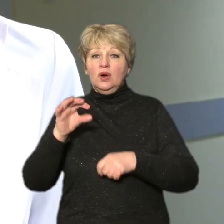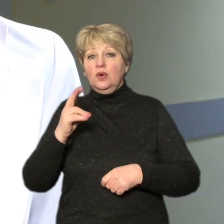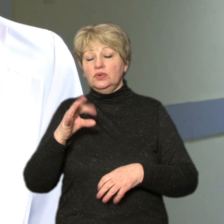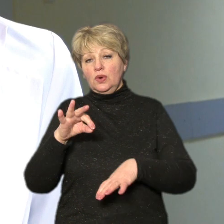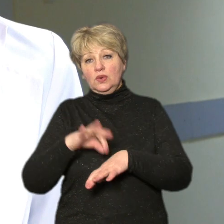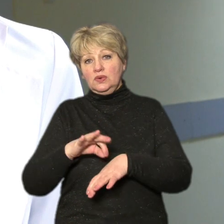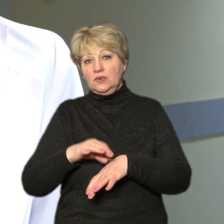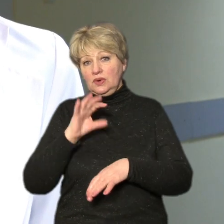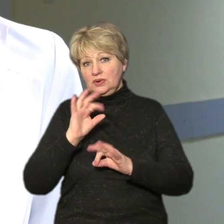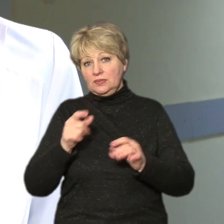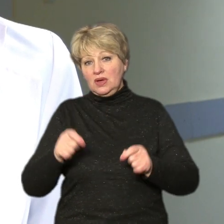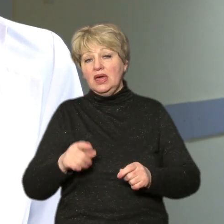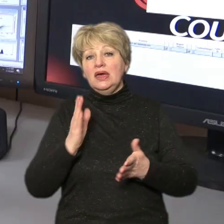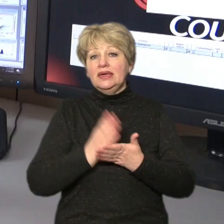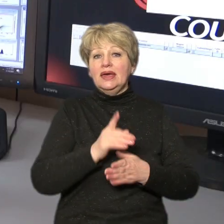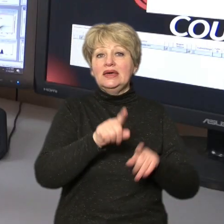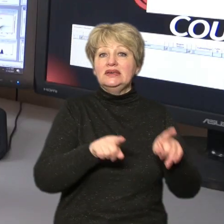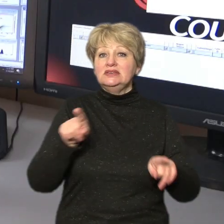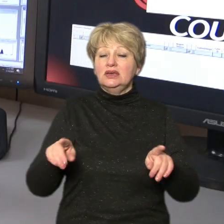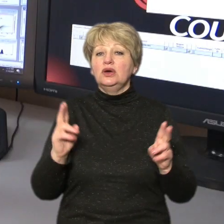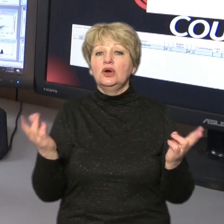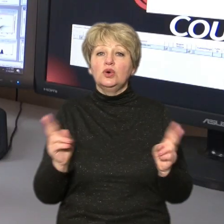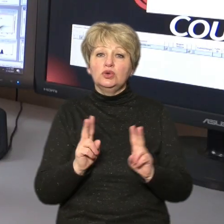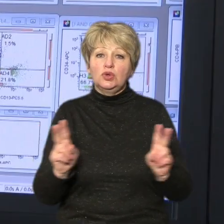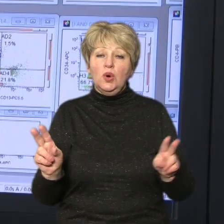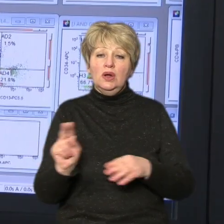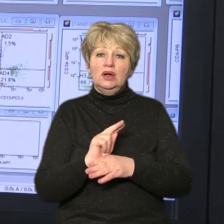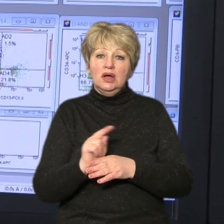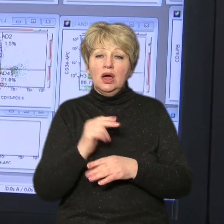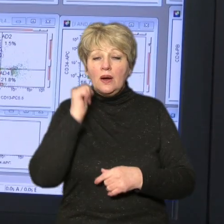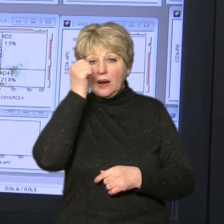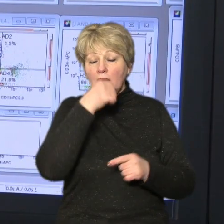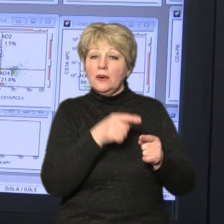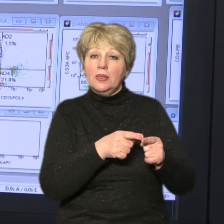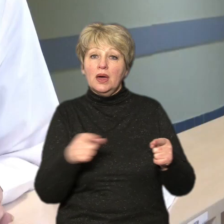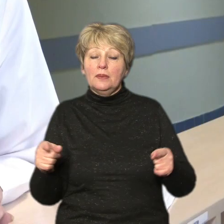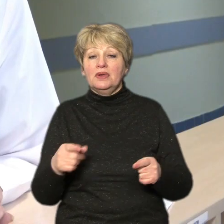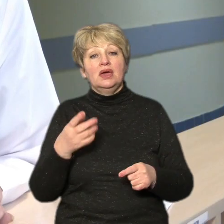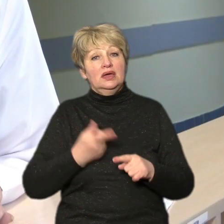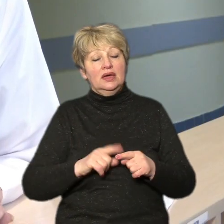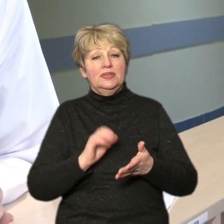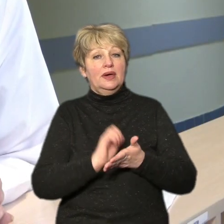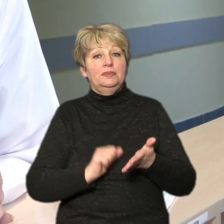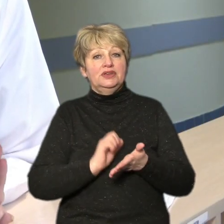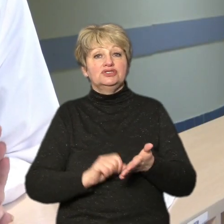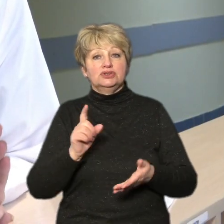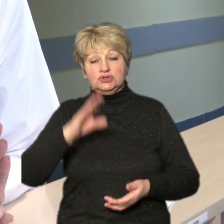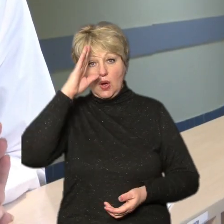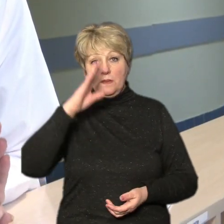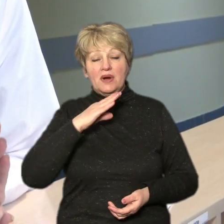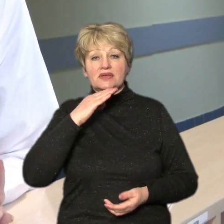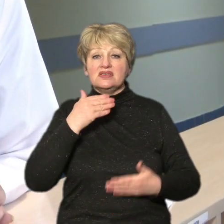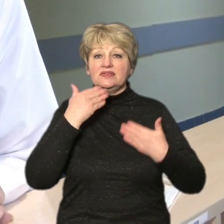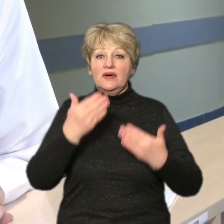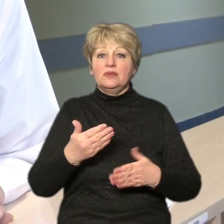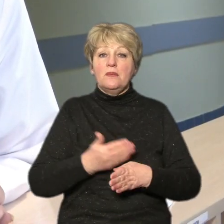завідувачка. Ще є ті, хто лікується роками. Втім, часто батьки звертаються запізно. Оти, що третя-четверта